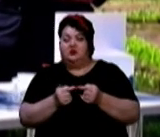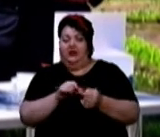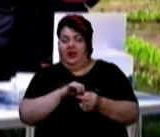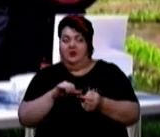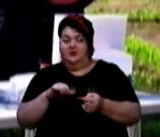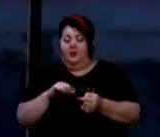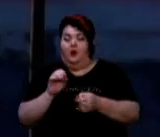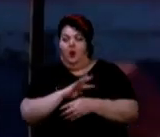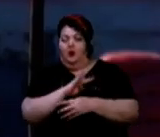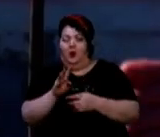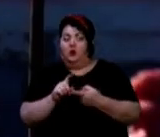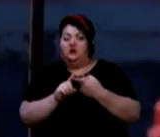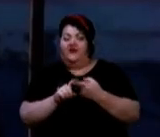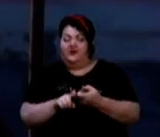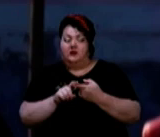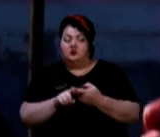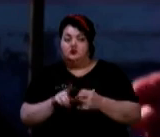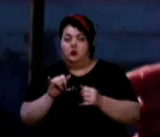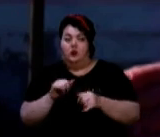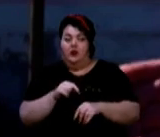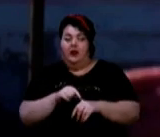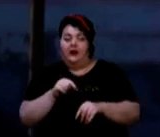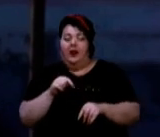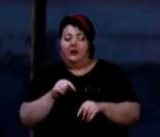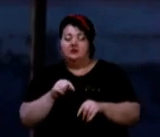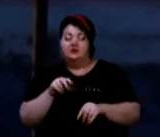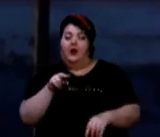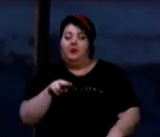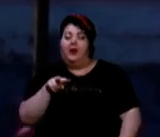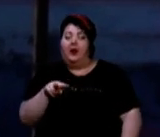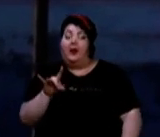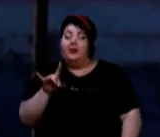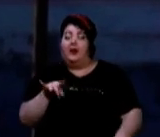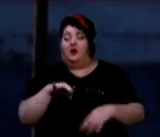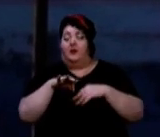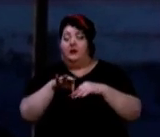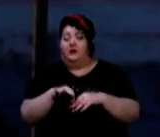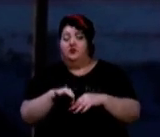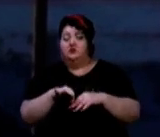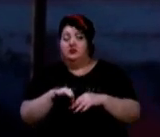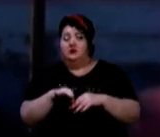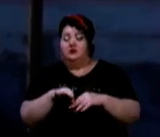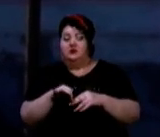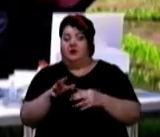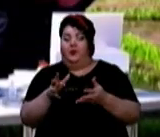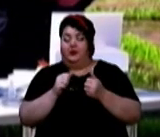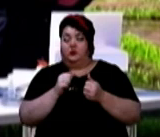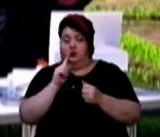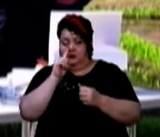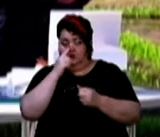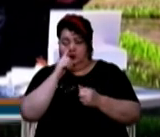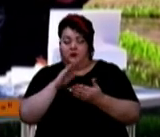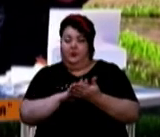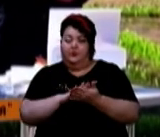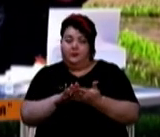коронавірусу. І реакція ПЛР проводиться, беруться смиви з носоглотки.